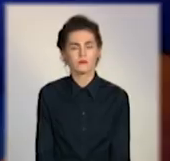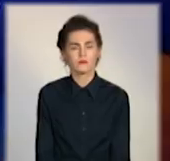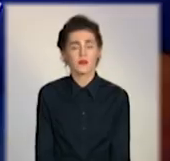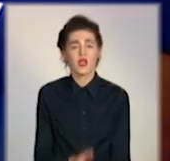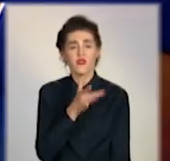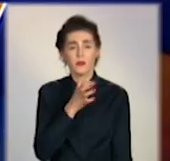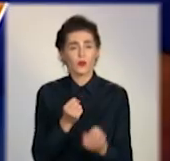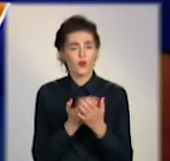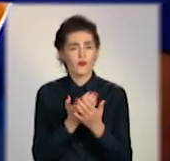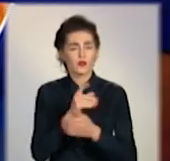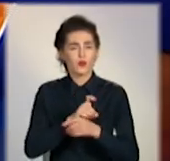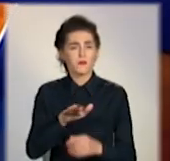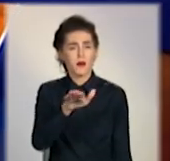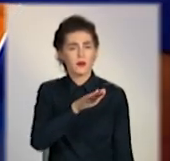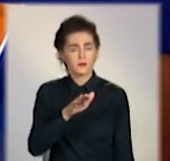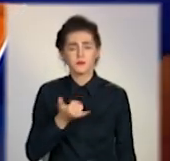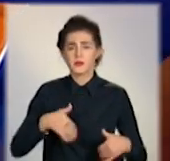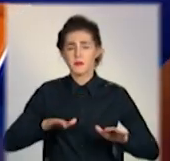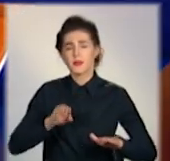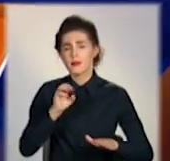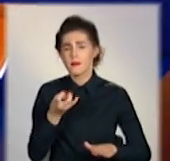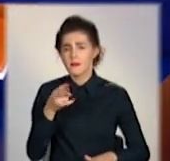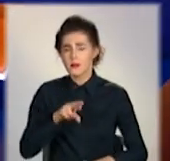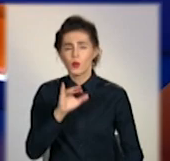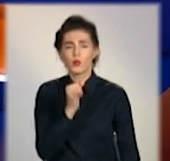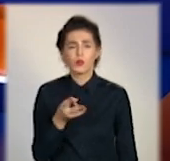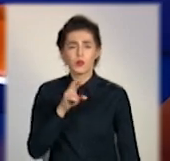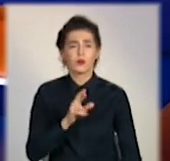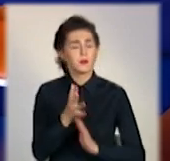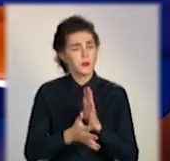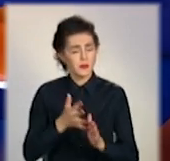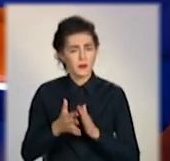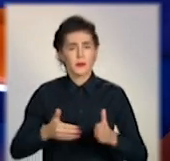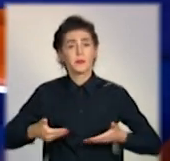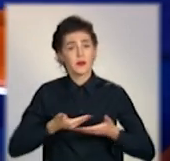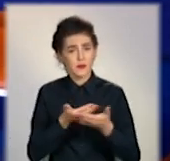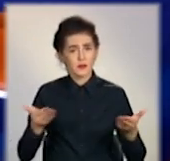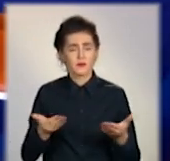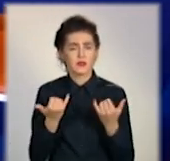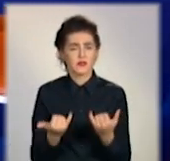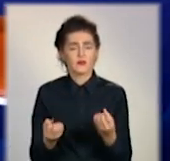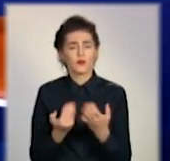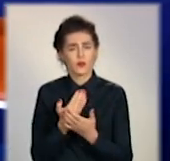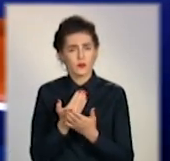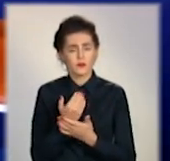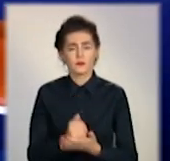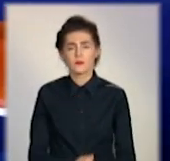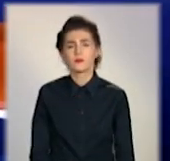Врімі новостей Донбасу. У студії Тетяна Писарєва та Оляна Шумило з мовою жестів. Вітаємо вас сьогодні у випуску.